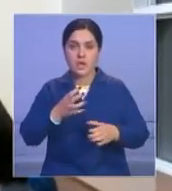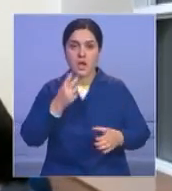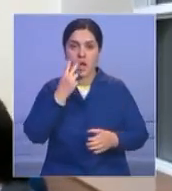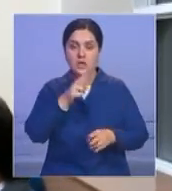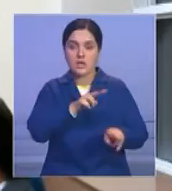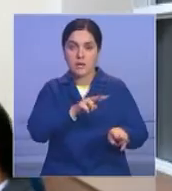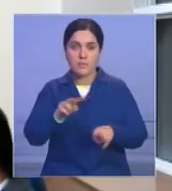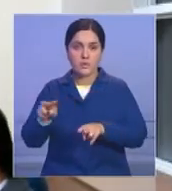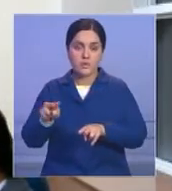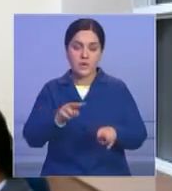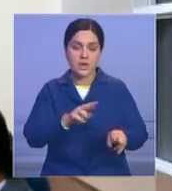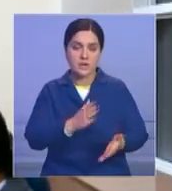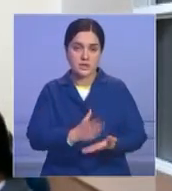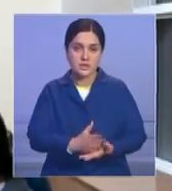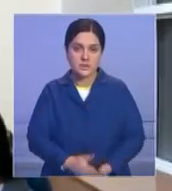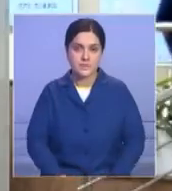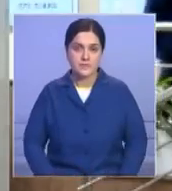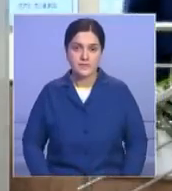наблюдателей.